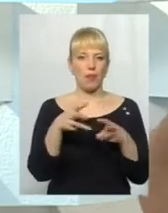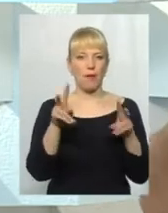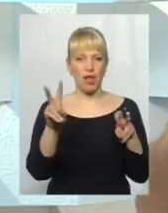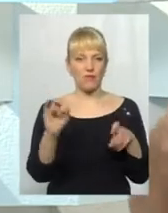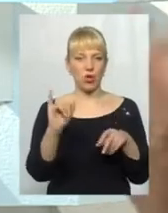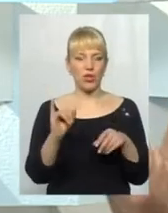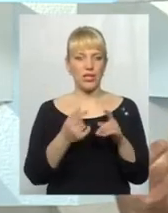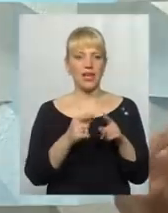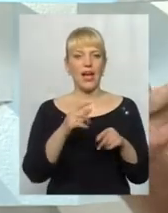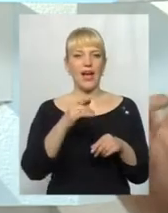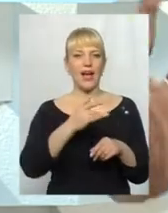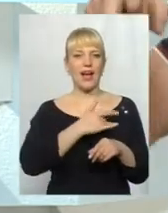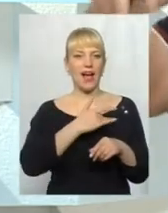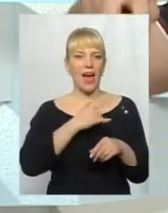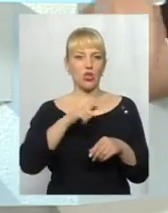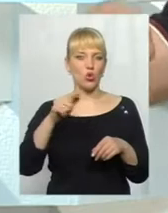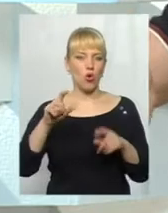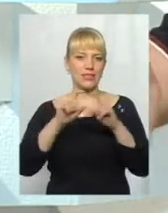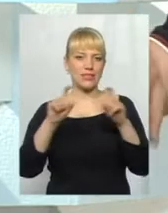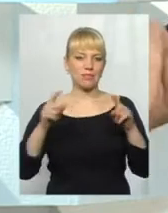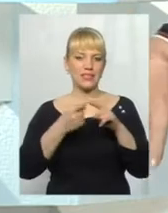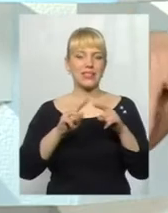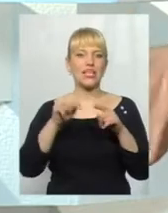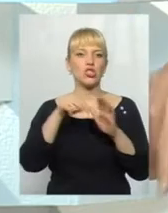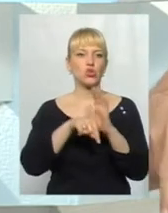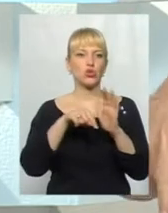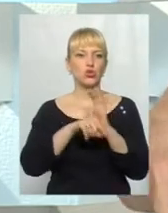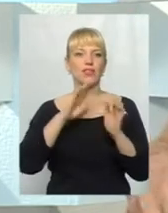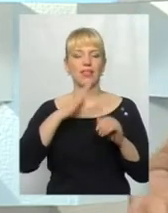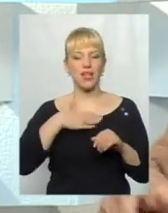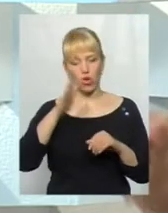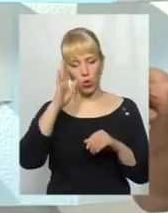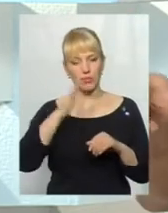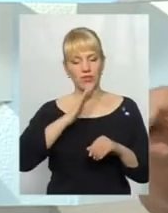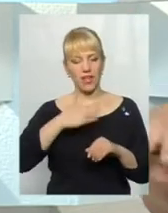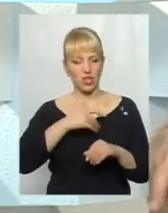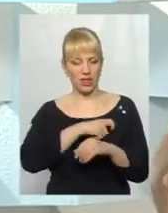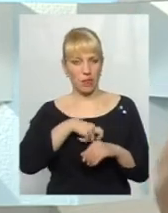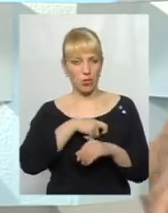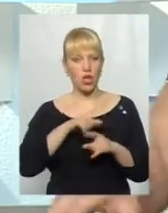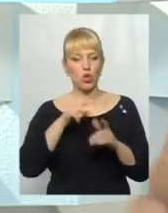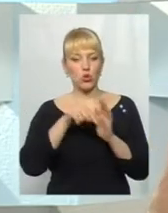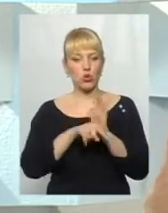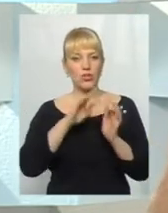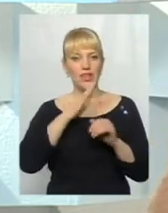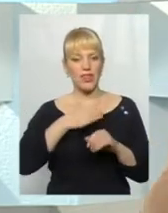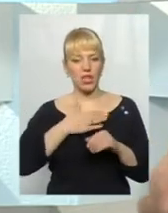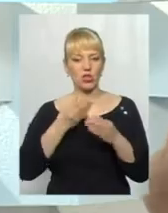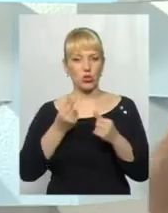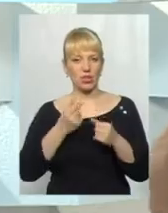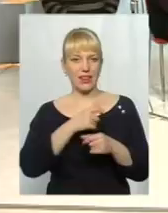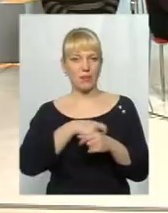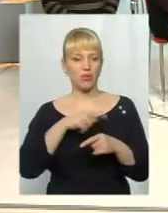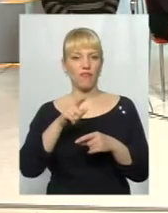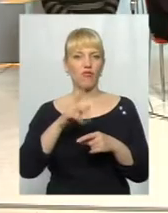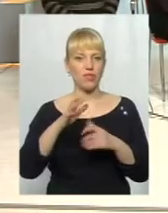кардіодиспансер. Це ті, які стосуються наших хлопців, наших депутатів. Так от, там, де стосується грошей наших депутатів, вони глотку